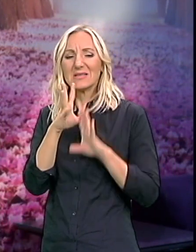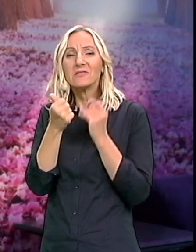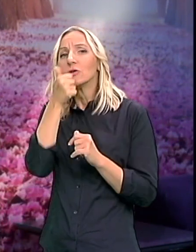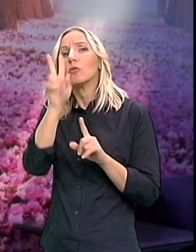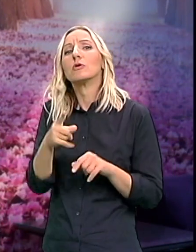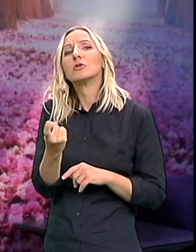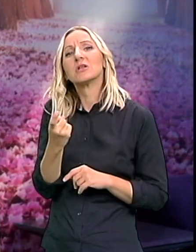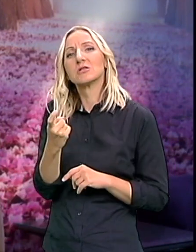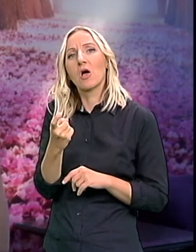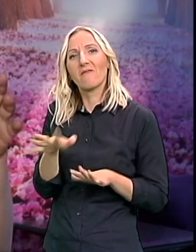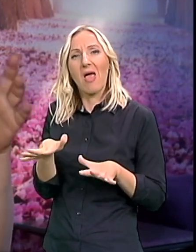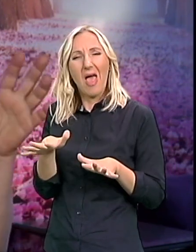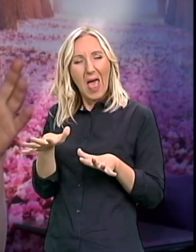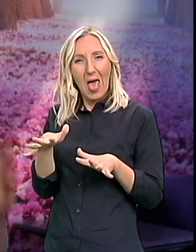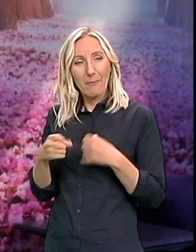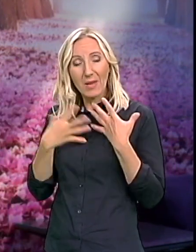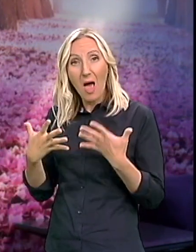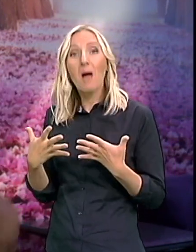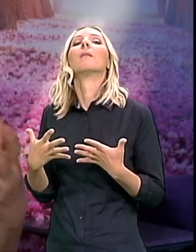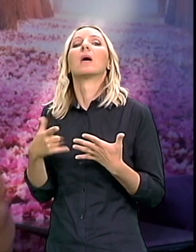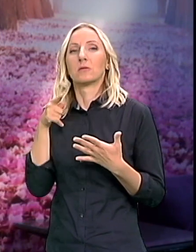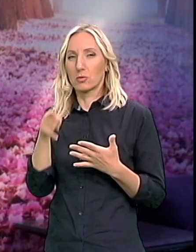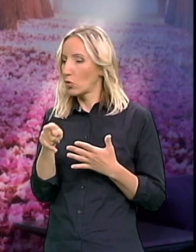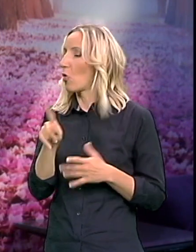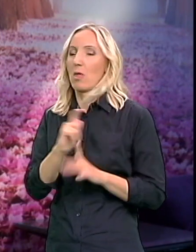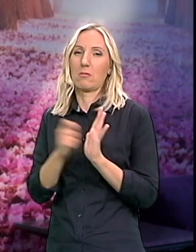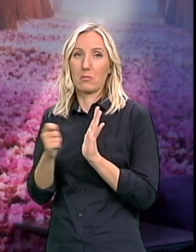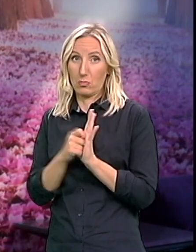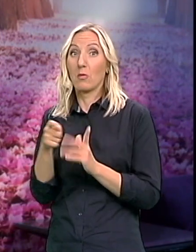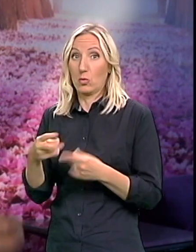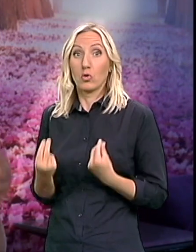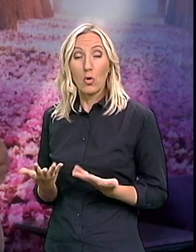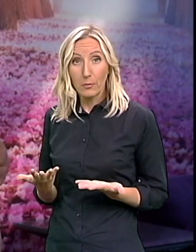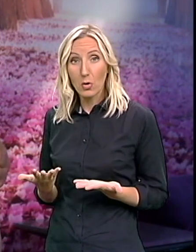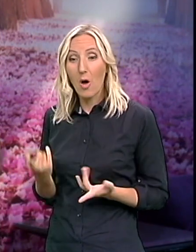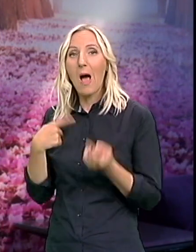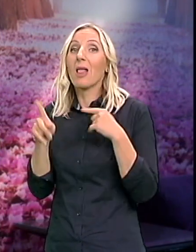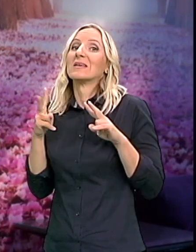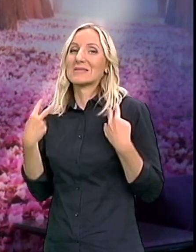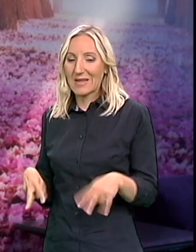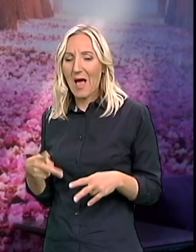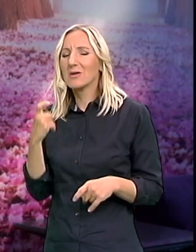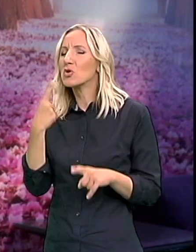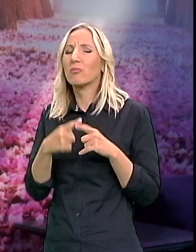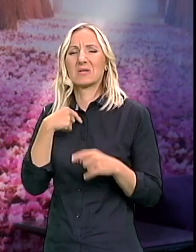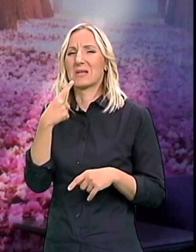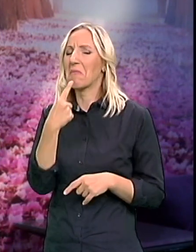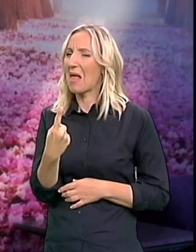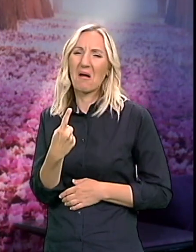izazove epi napad Vi polako to eliminište iz kuće Kažem što je dobro Ali taj strah Ja sam sto puta rekla Znači